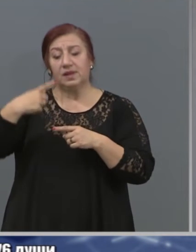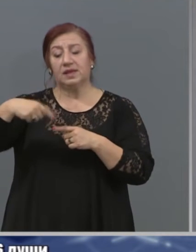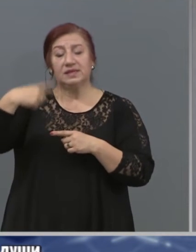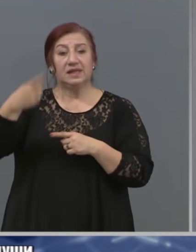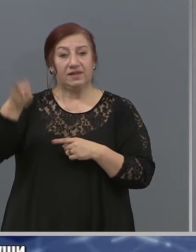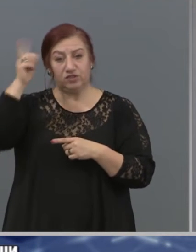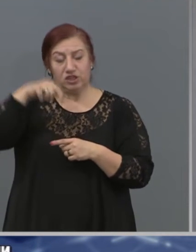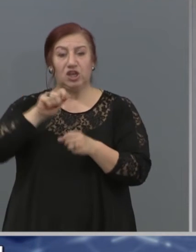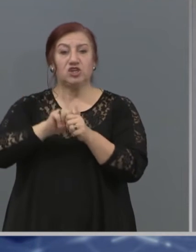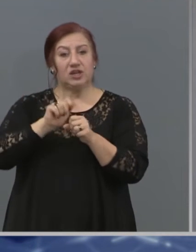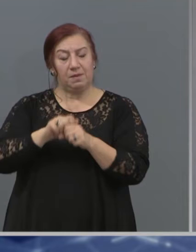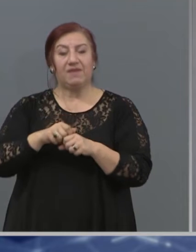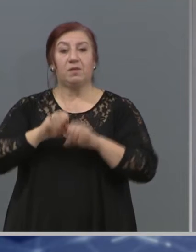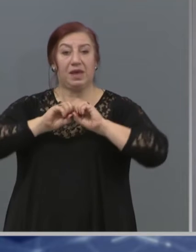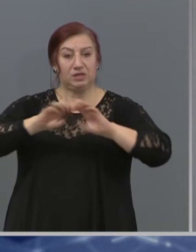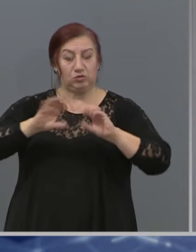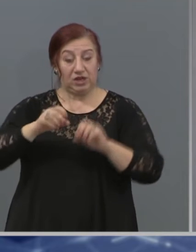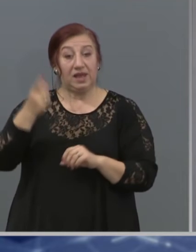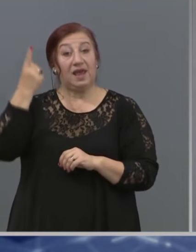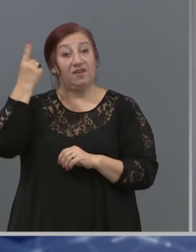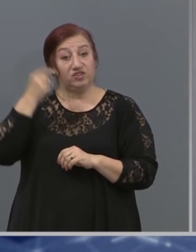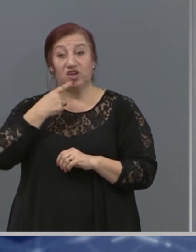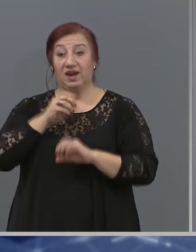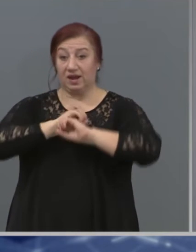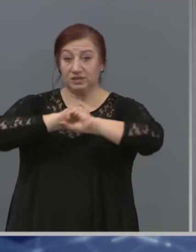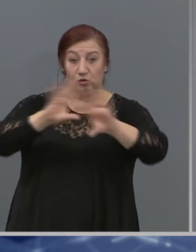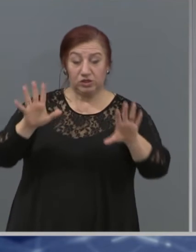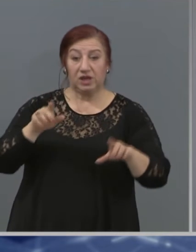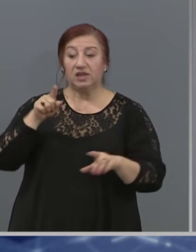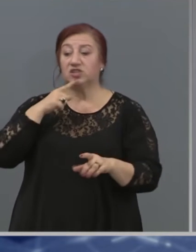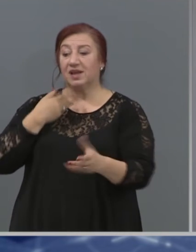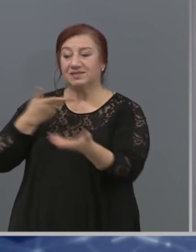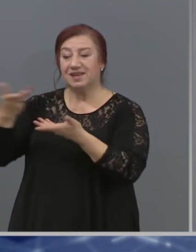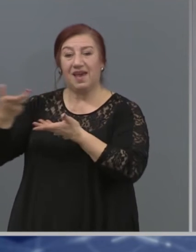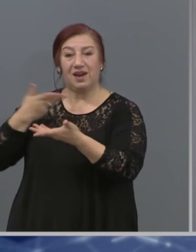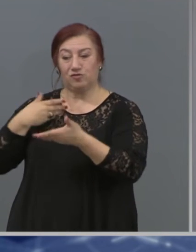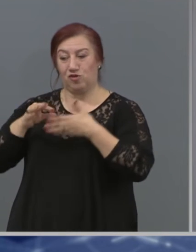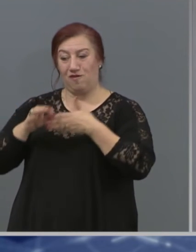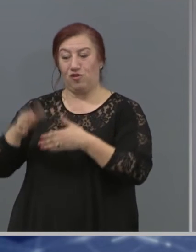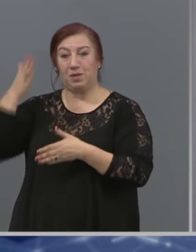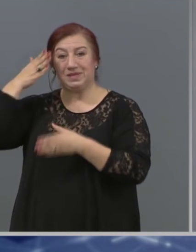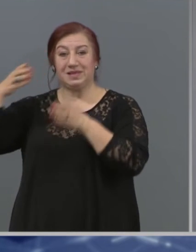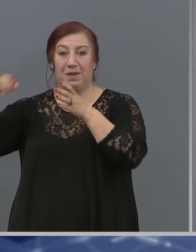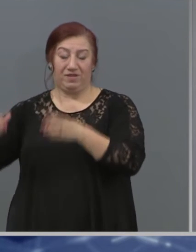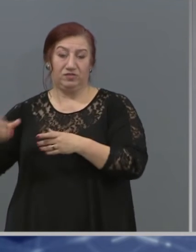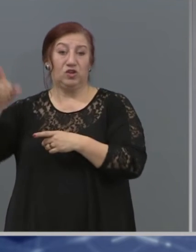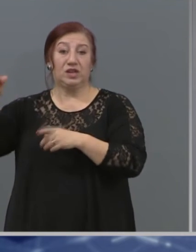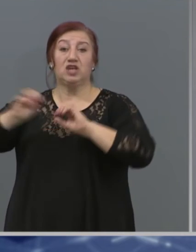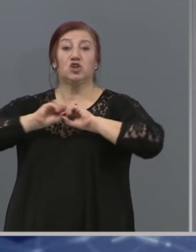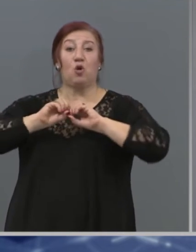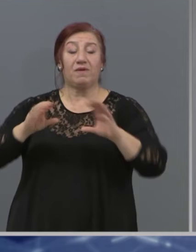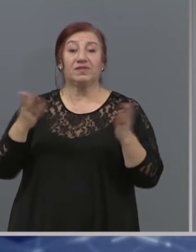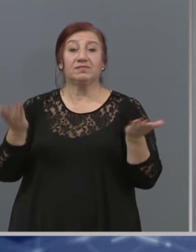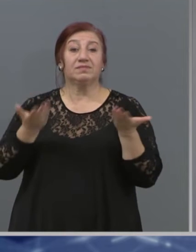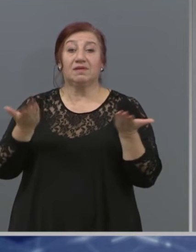съобщения. Още вчера уточних, че тези разговори, които се водят с правителството, те ще обяват начина, по